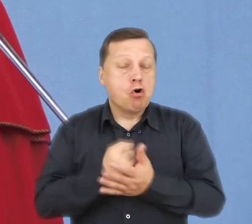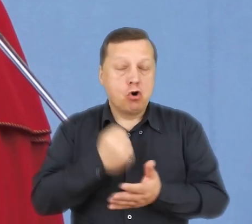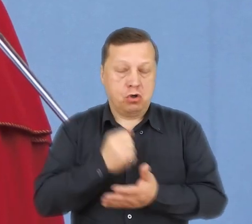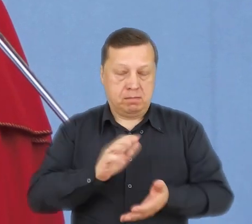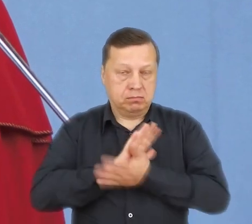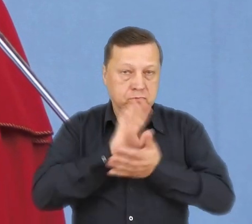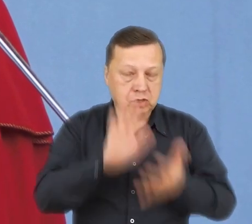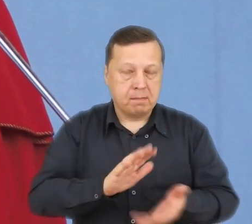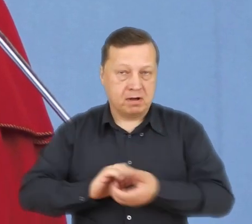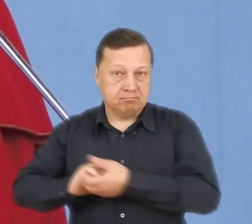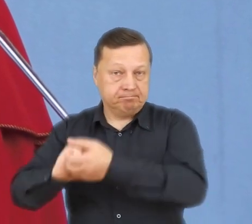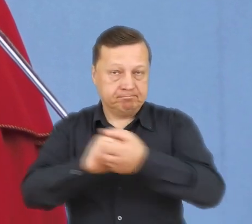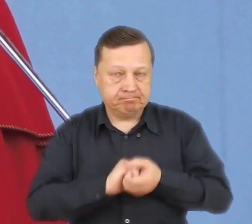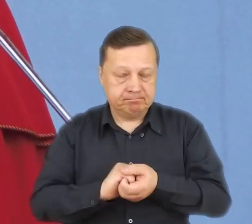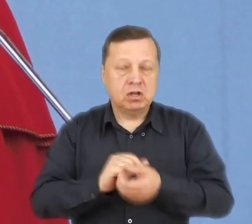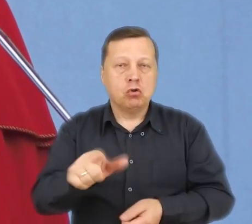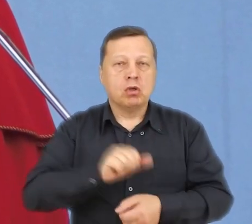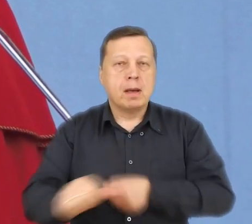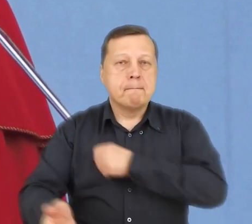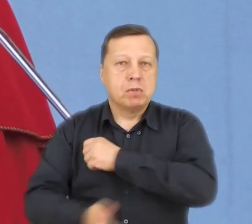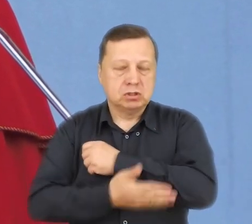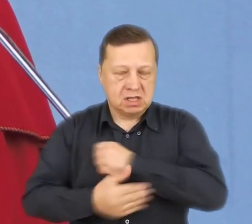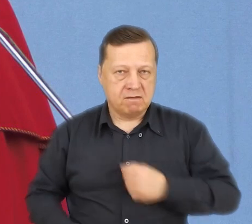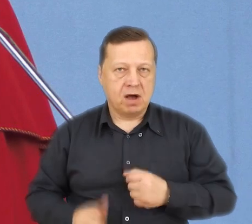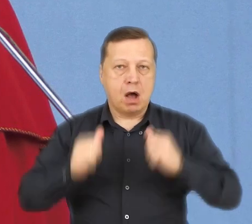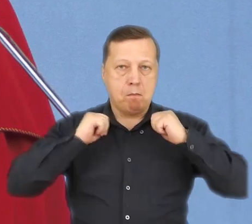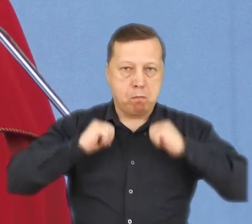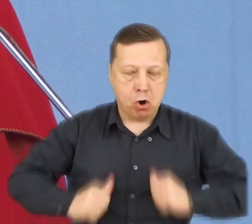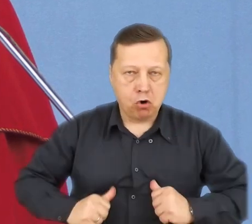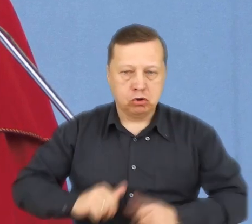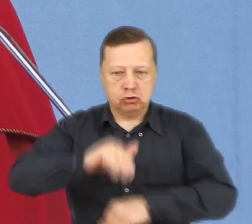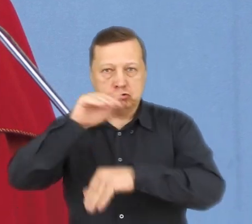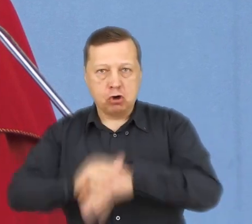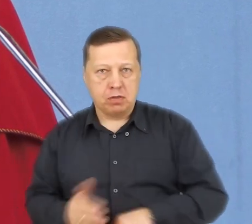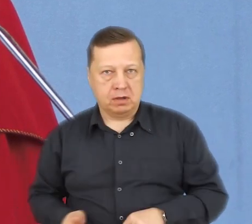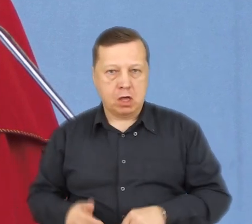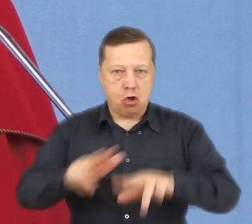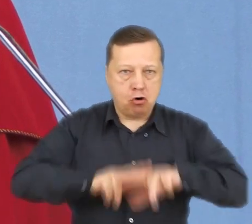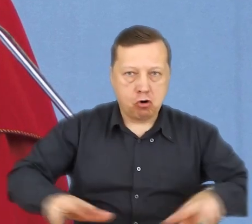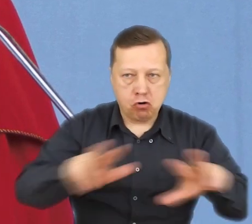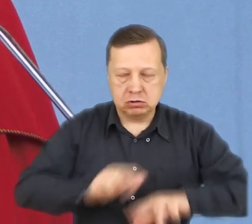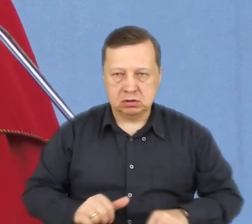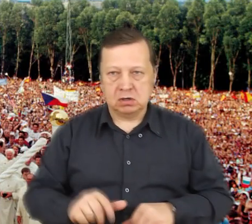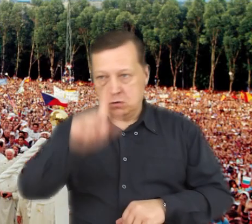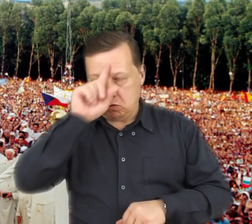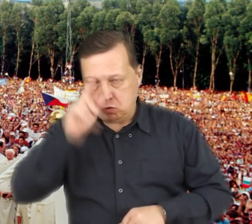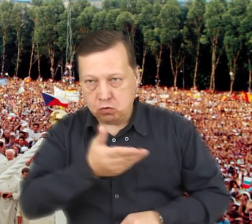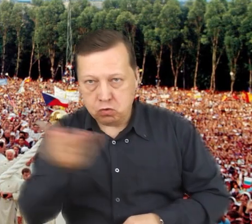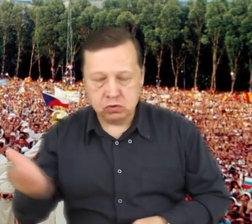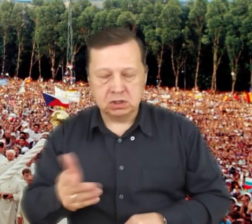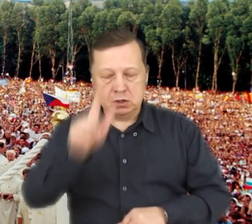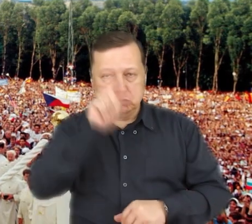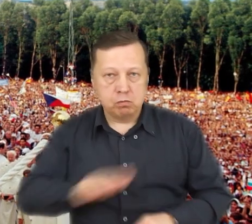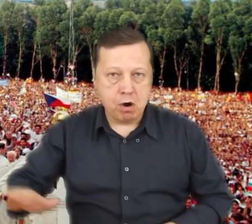Konieczność przebaczenia i pojednania staje się fundamentem pokoju i zgody w rodzinach, w